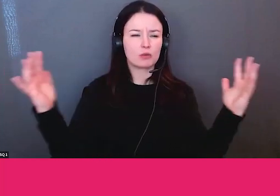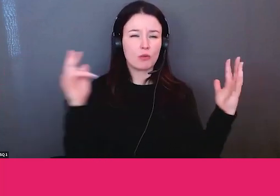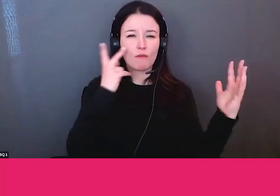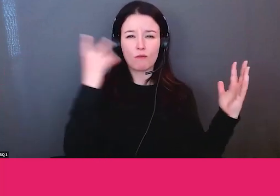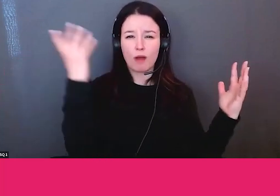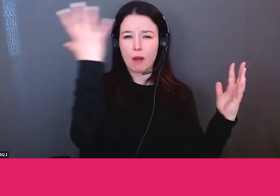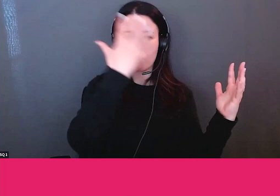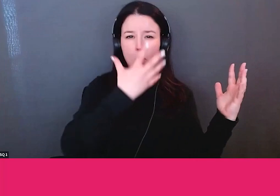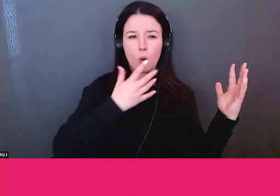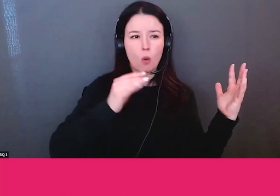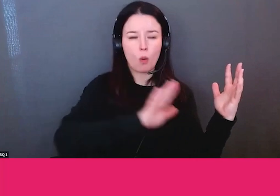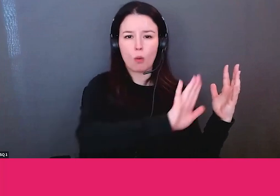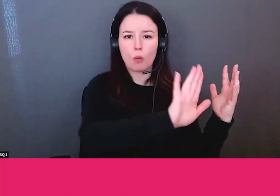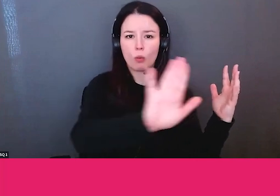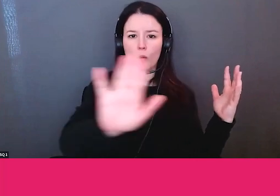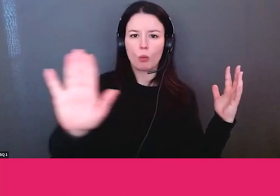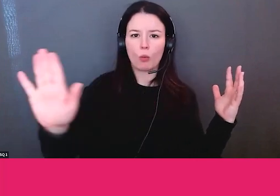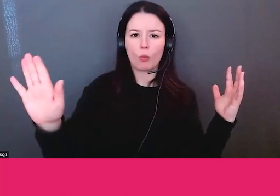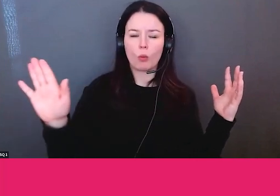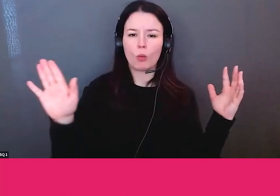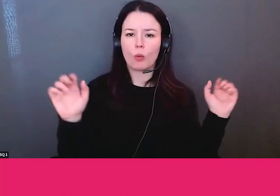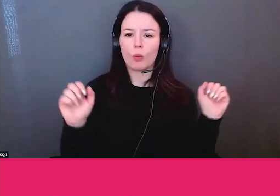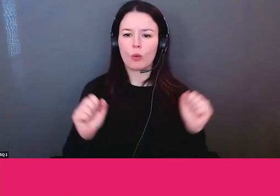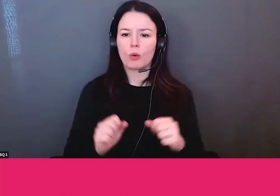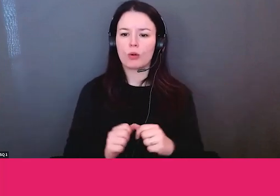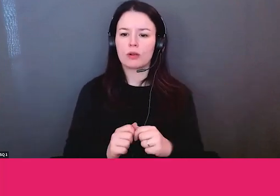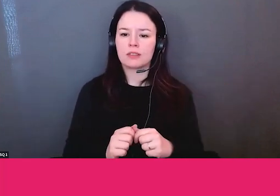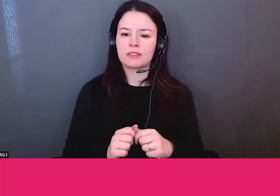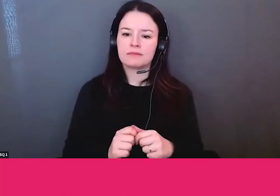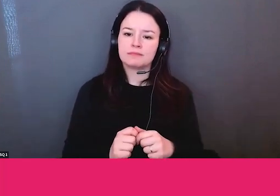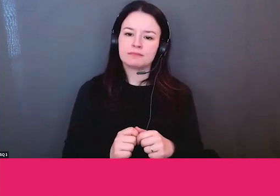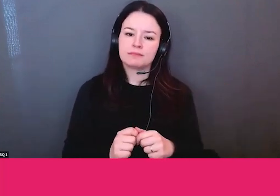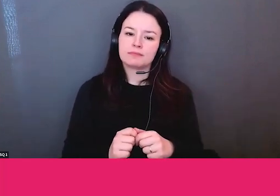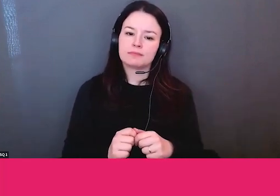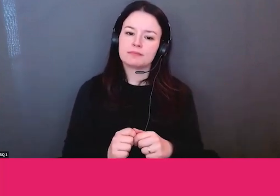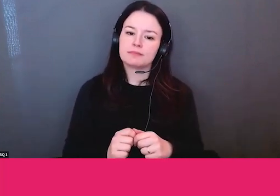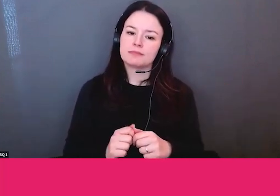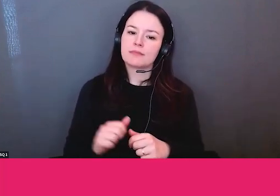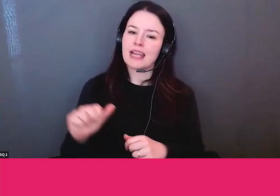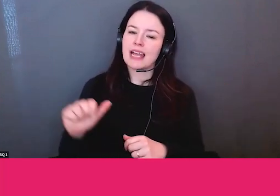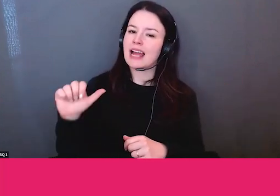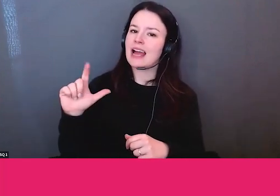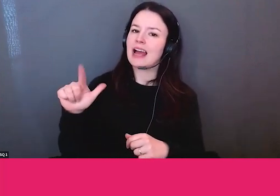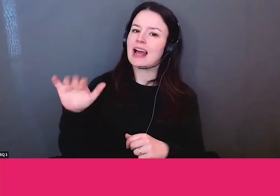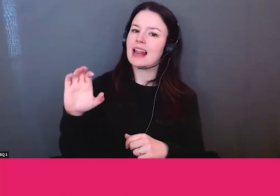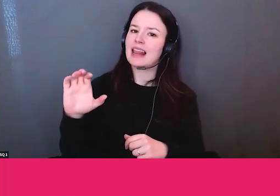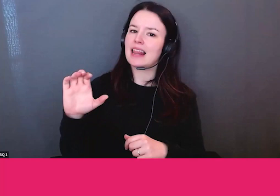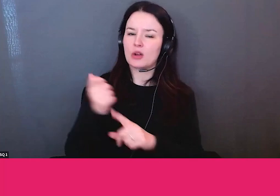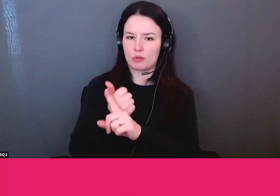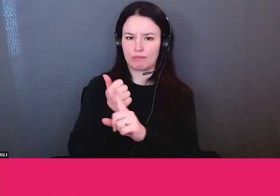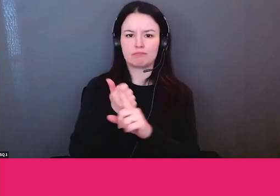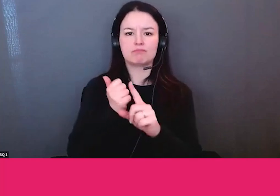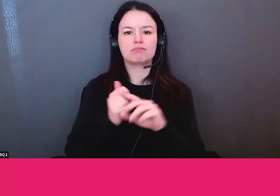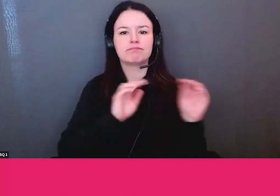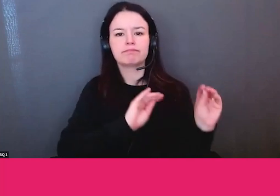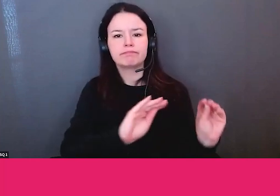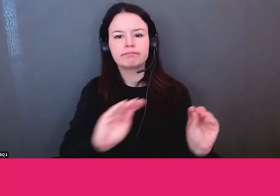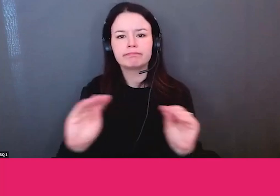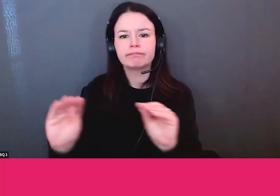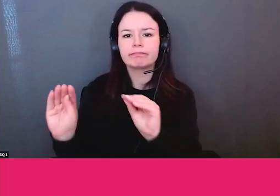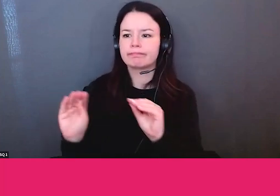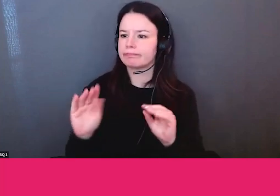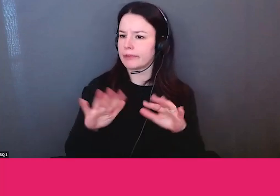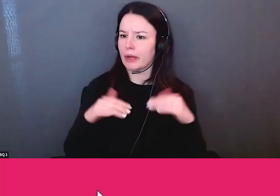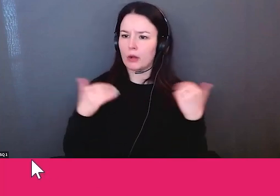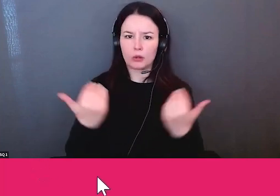je vais et ces questions sont des questions que l'on fait face et je vais vous raconter une histoire liée